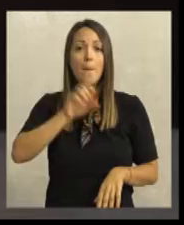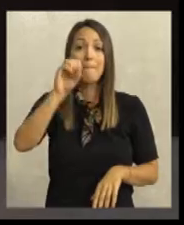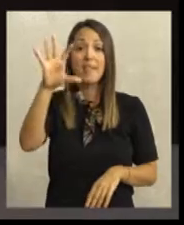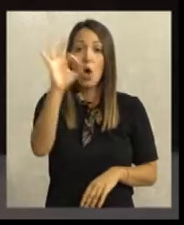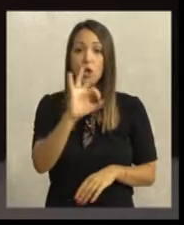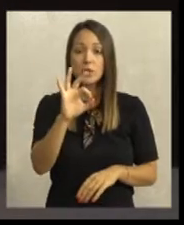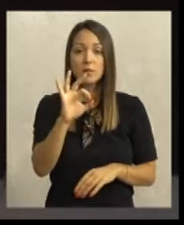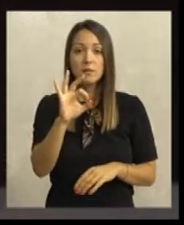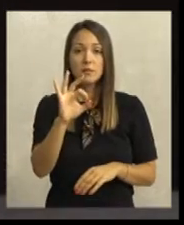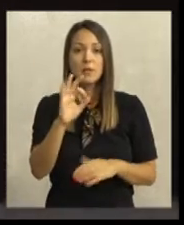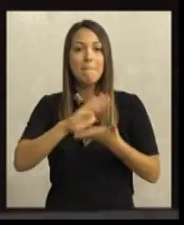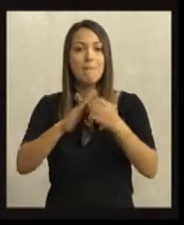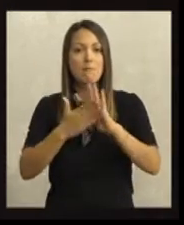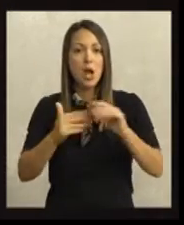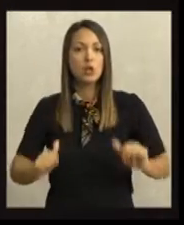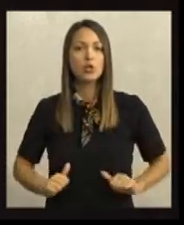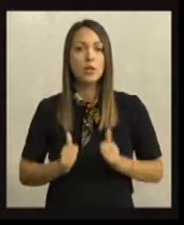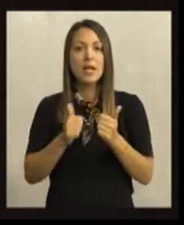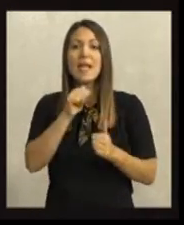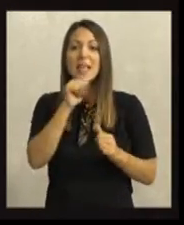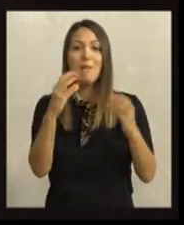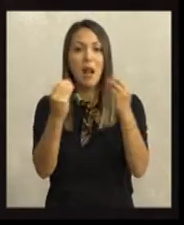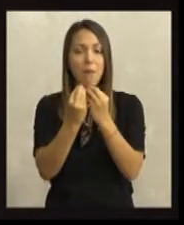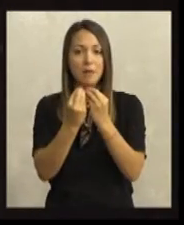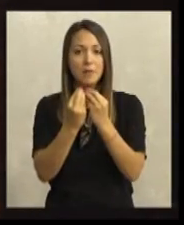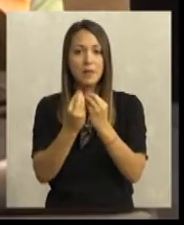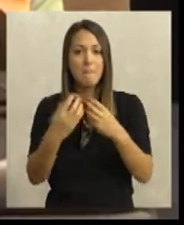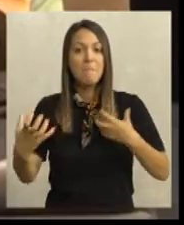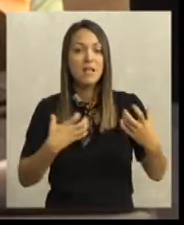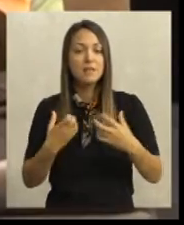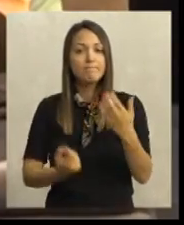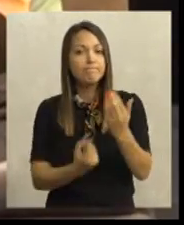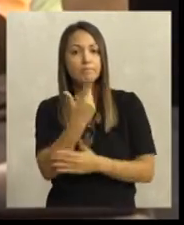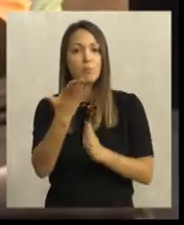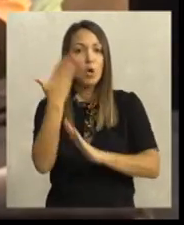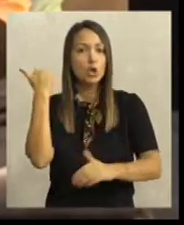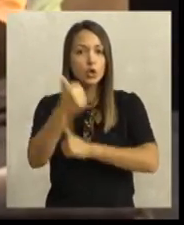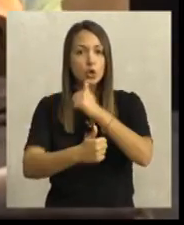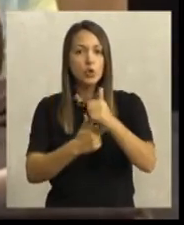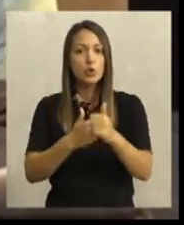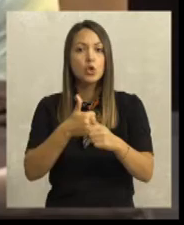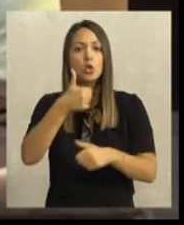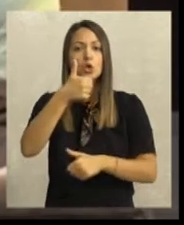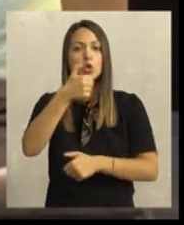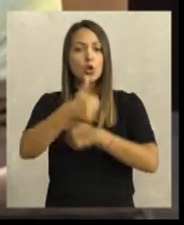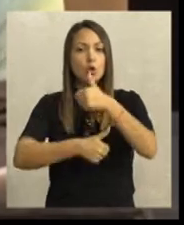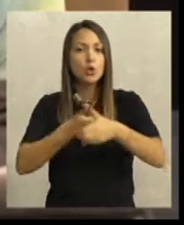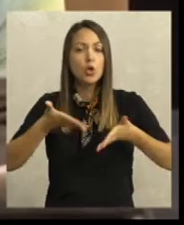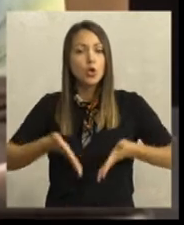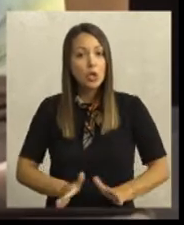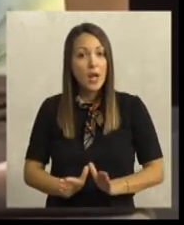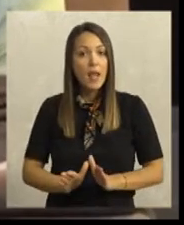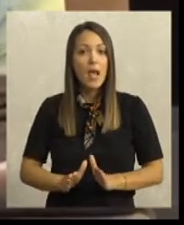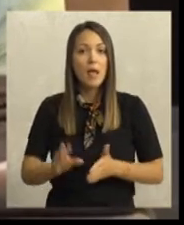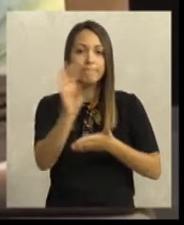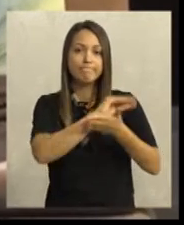15. oktober i to scene iz bračnog života Ingmana Bergmana. Predstava je nastala prošle godine povodom stoleća od njegovog